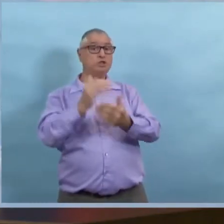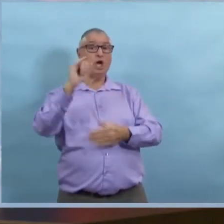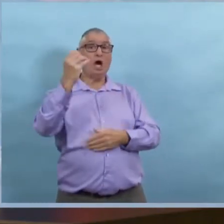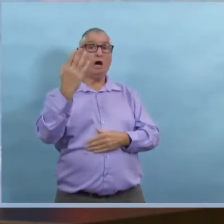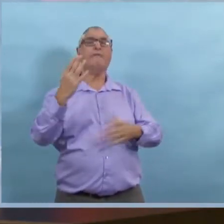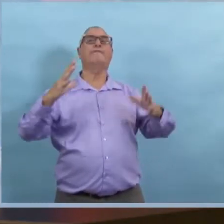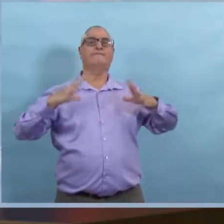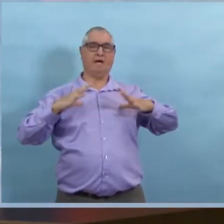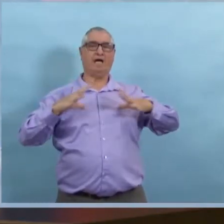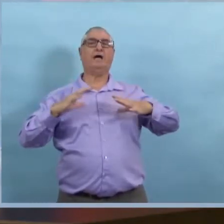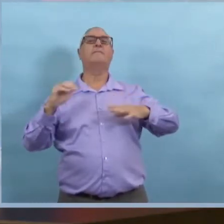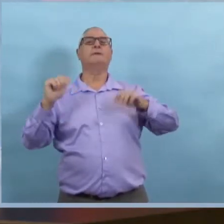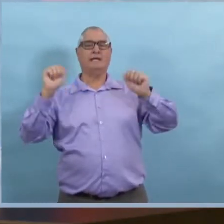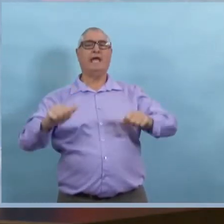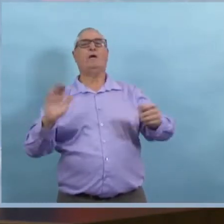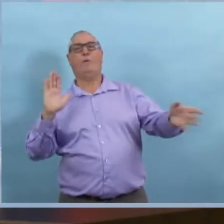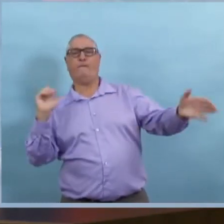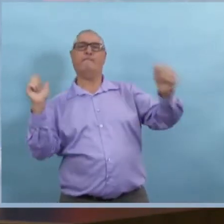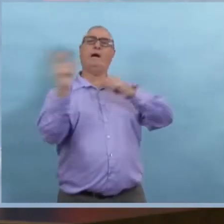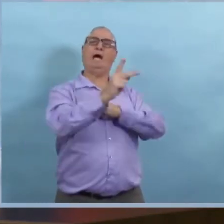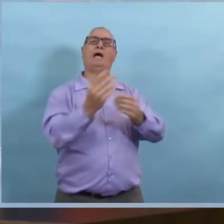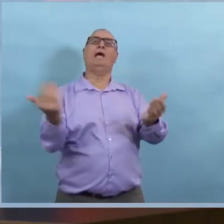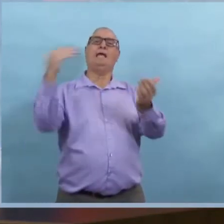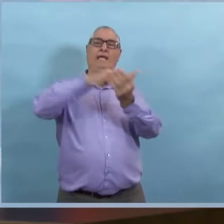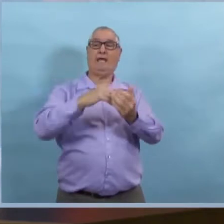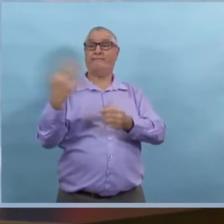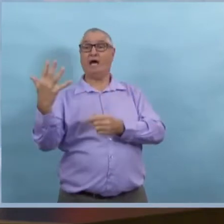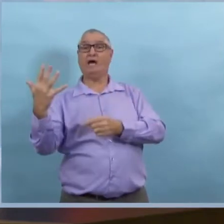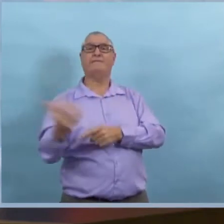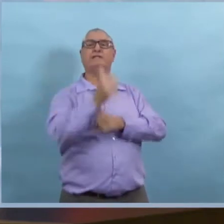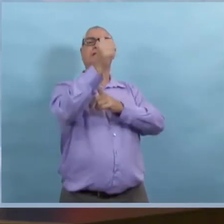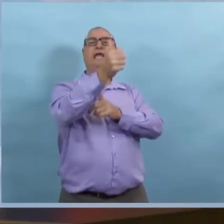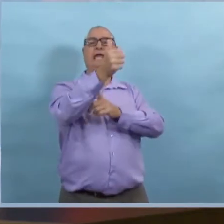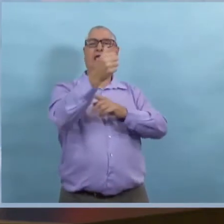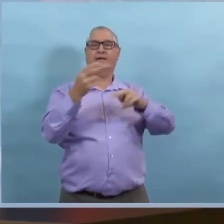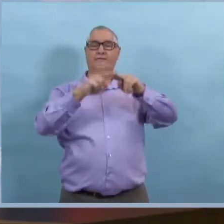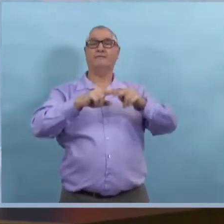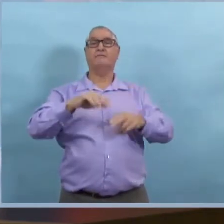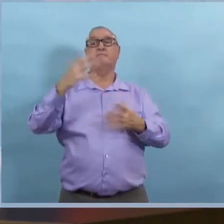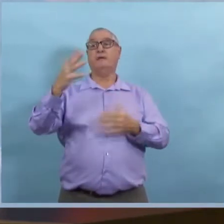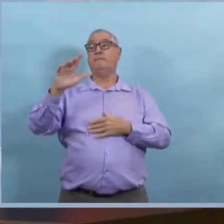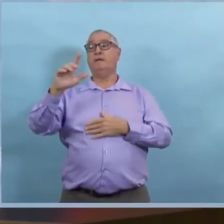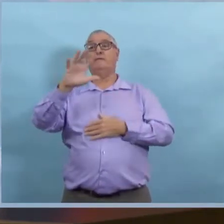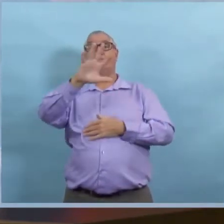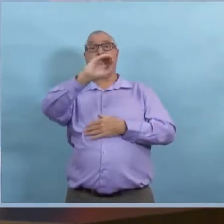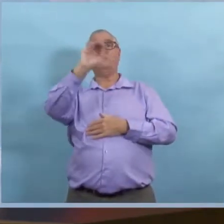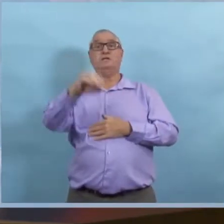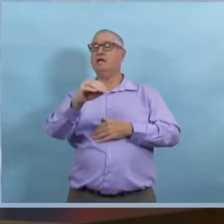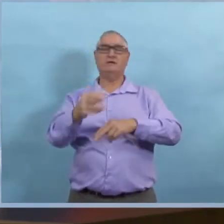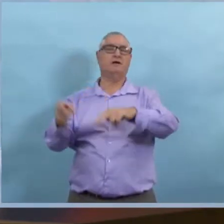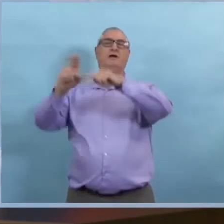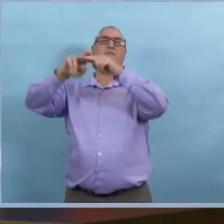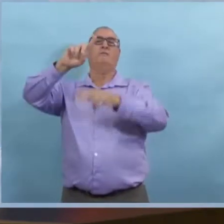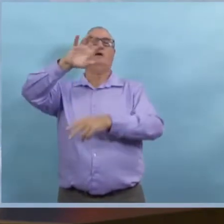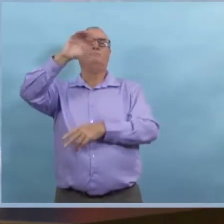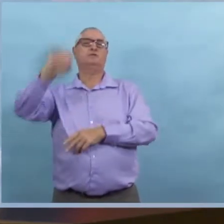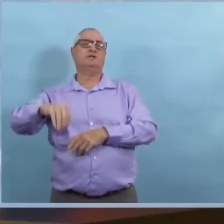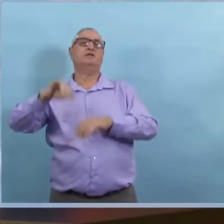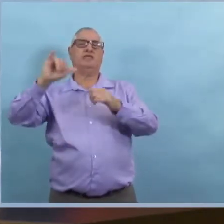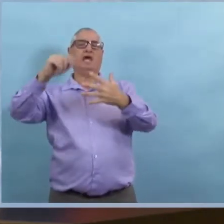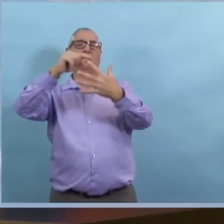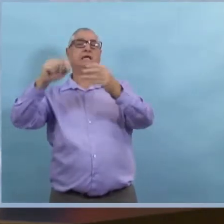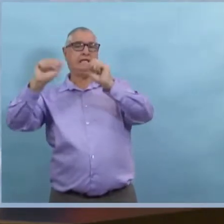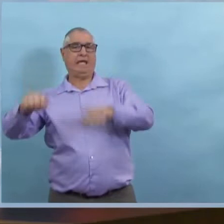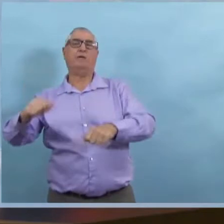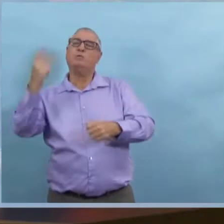-là, on pourrait commencer à assouplir certaines de ces restrictions. Mais si ça n'est pas le cas, eh bien, on va simplement rajouter d'autres mesures. Et ça, c'est peut-être ce qui va se passer.